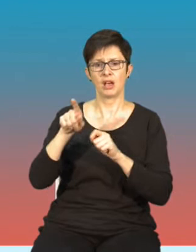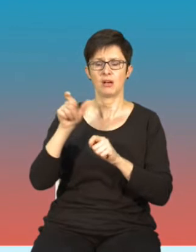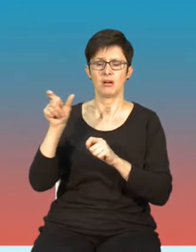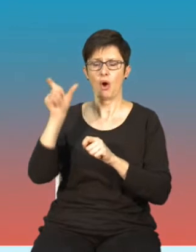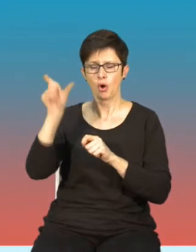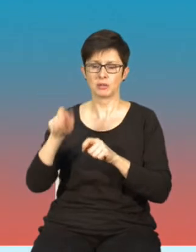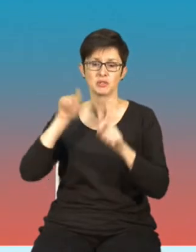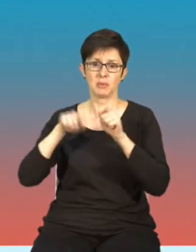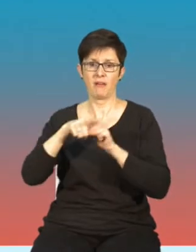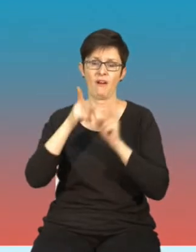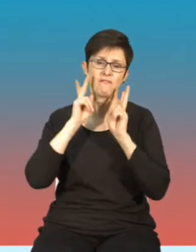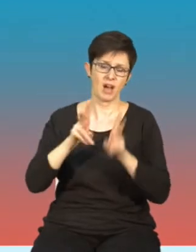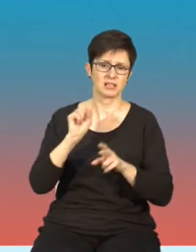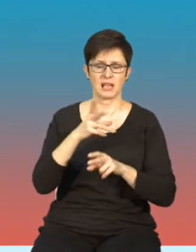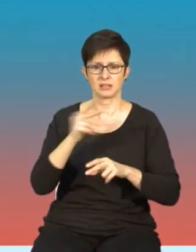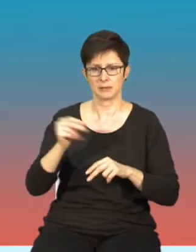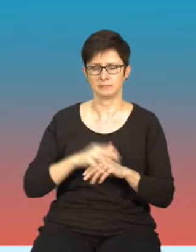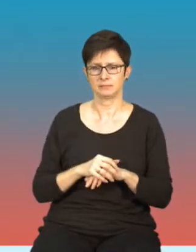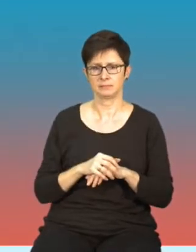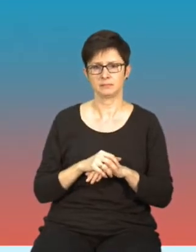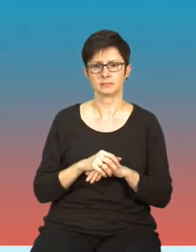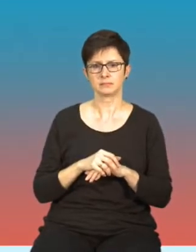skrin był wykonany w dniu wczorajszym.